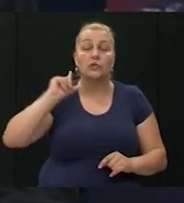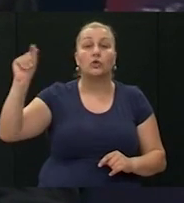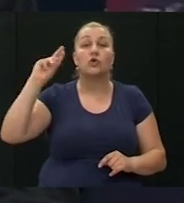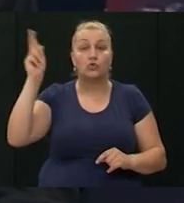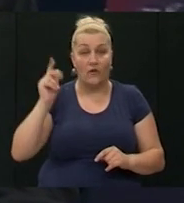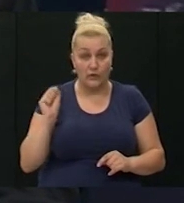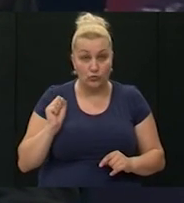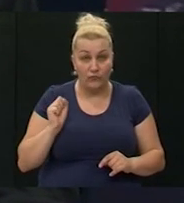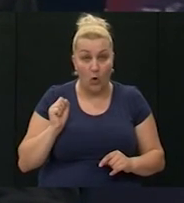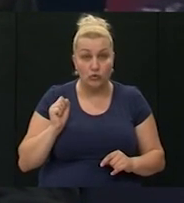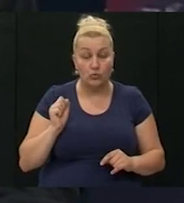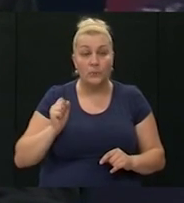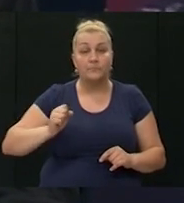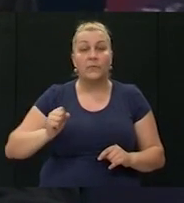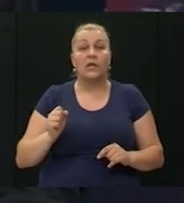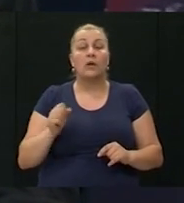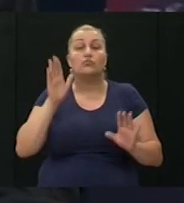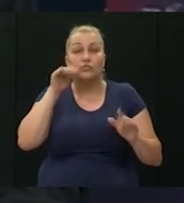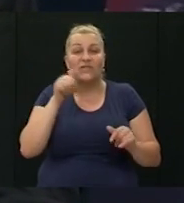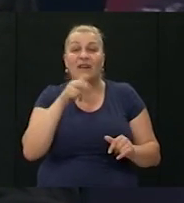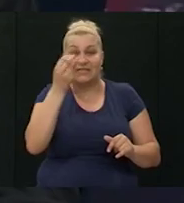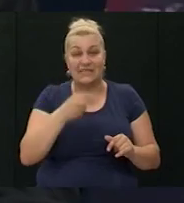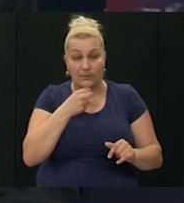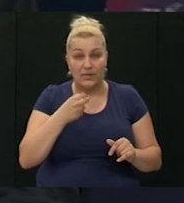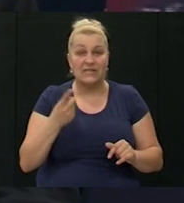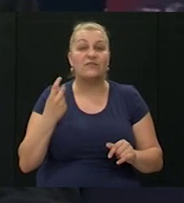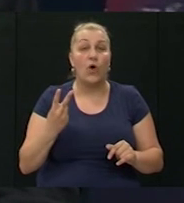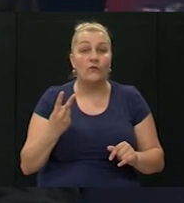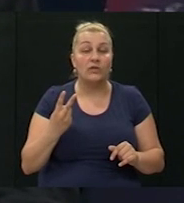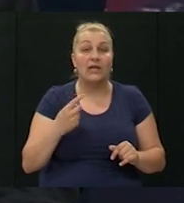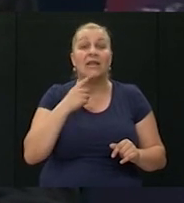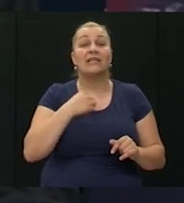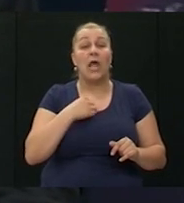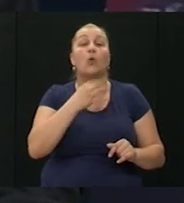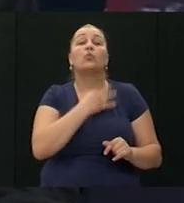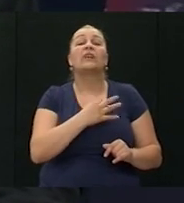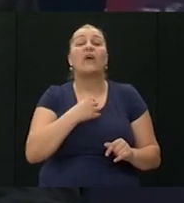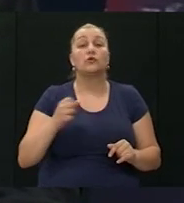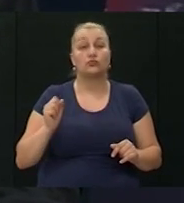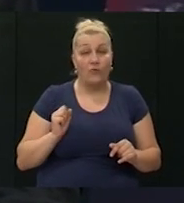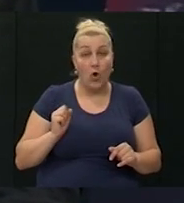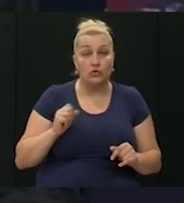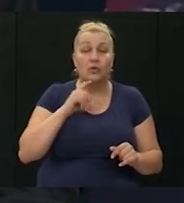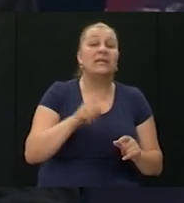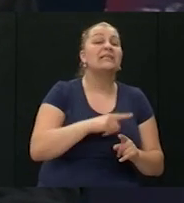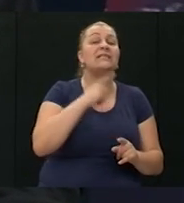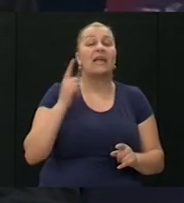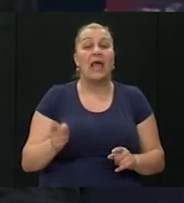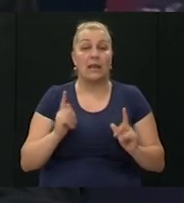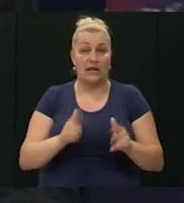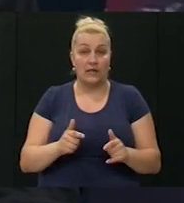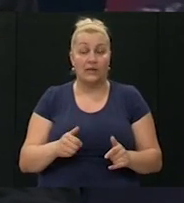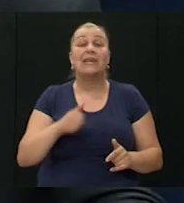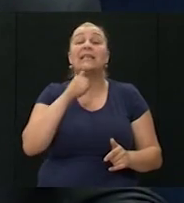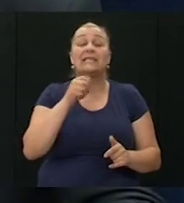slovensku vojsku, a musliman i srbin iz Vojvodine i ja u hrvatsku vojsku i u cijeli rat. I srbin i